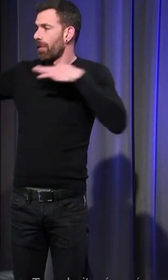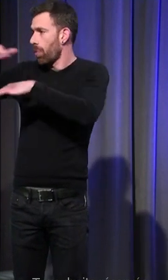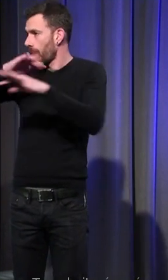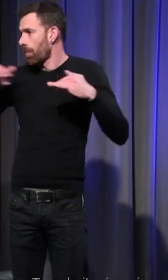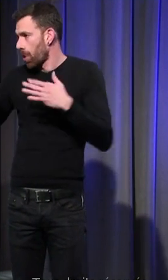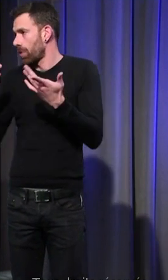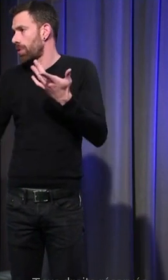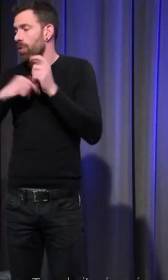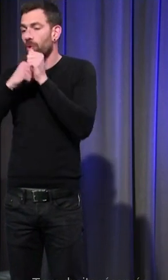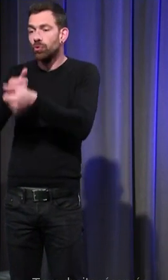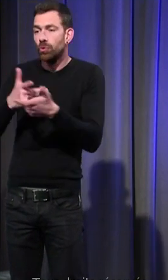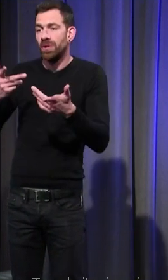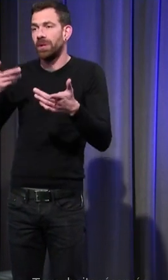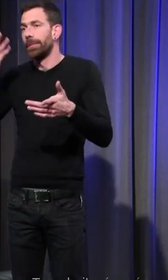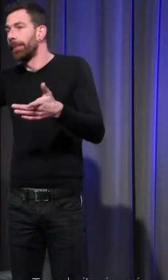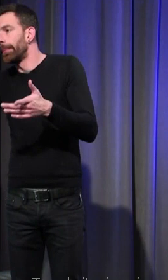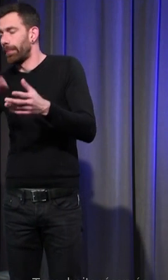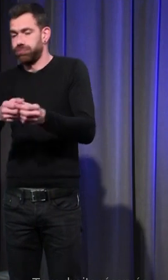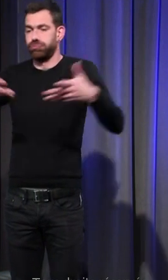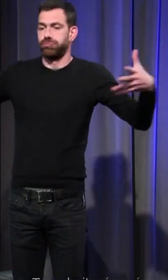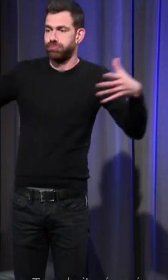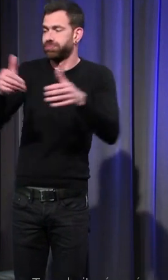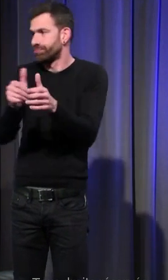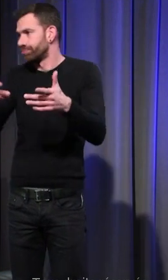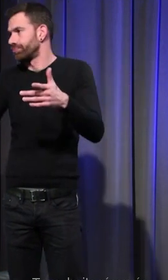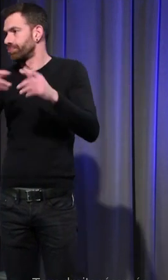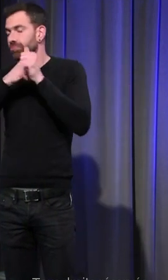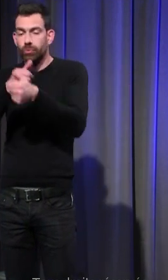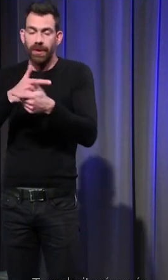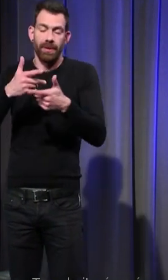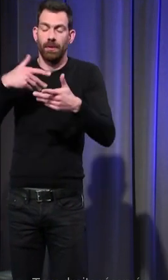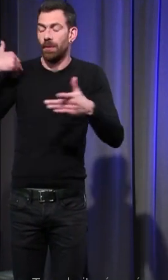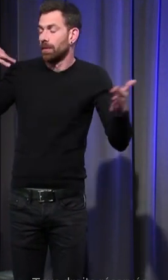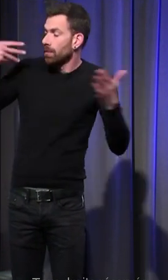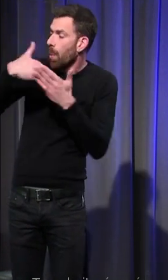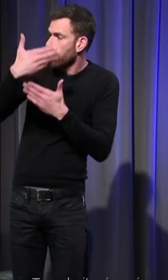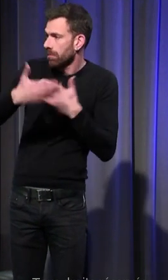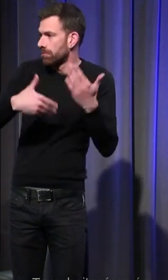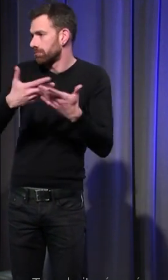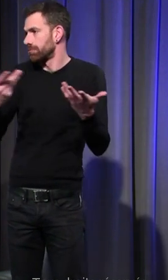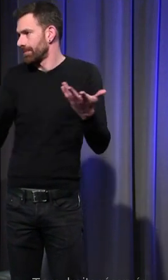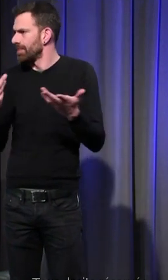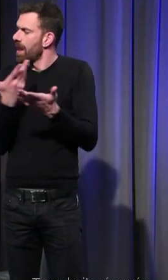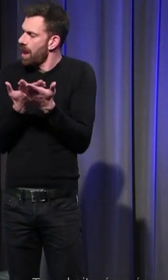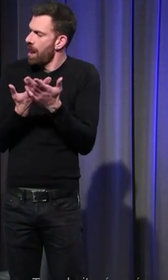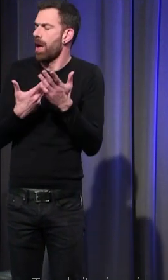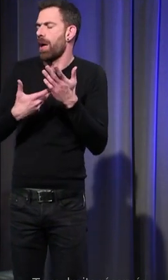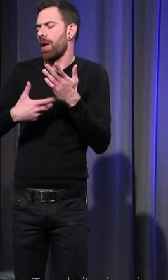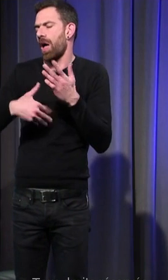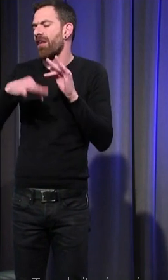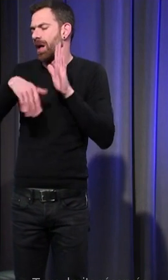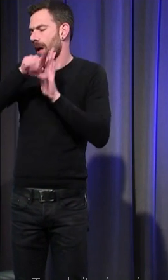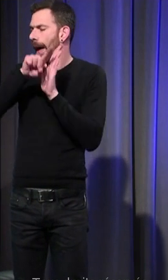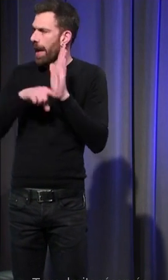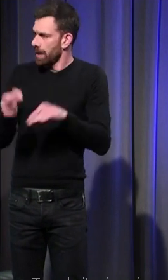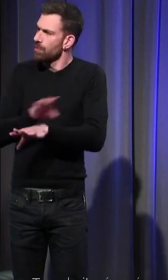les perspectives l'expansion les contestations on voit qu'il peut y avoir en tout cas au niveau de la codification des émotions des